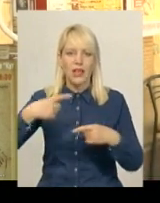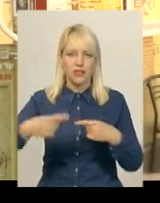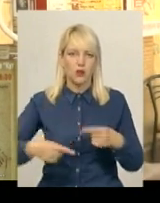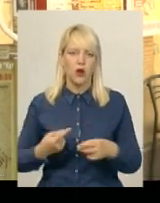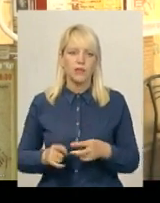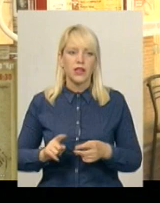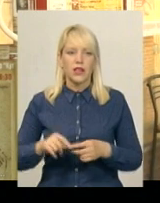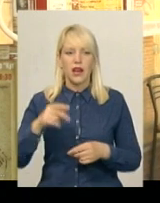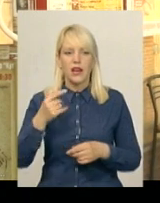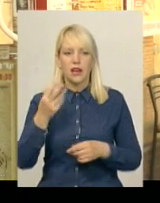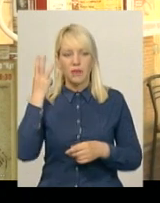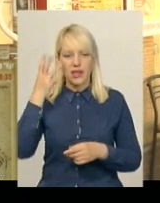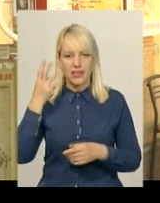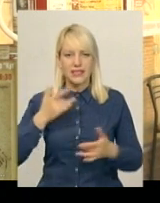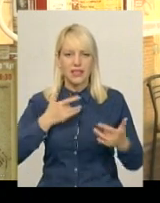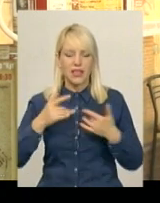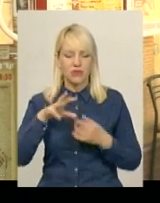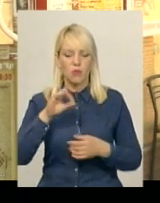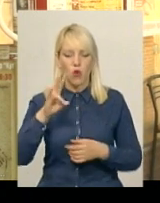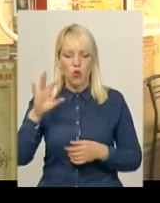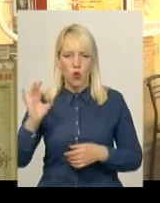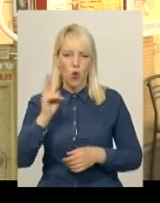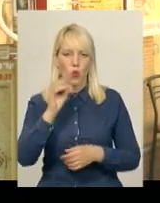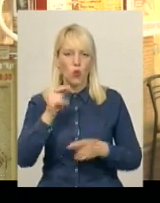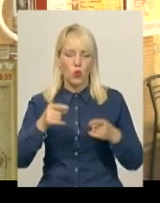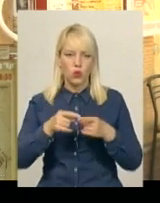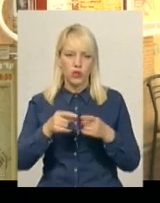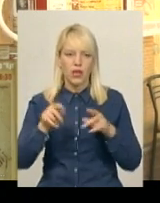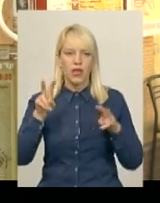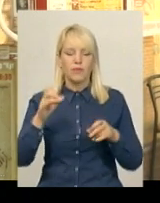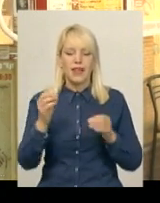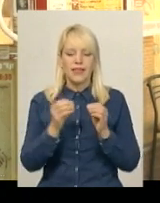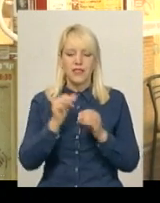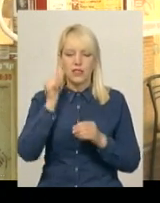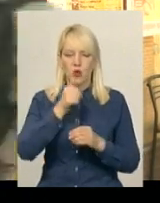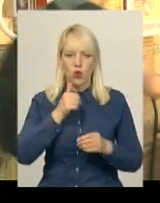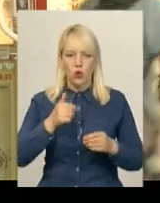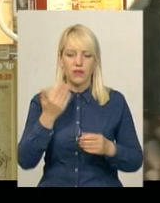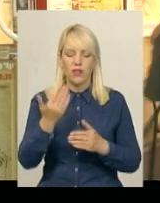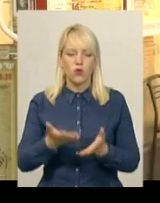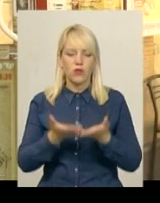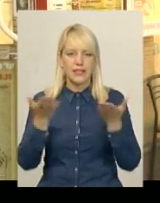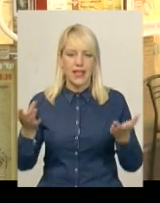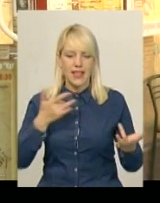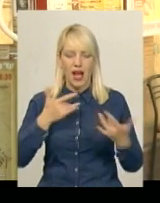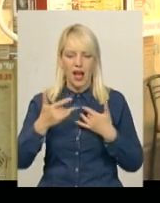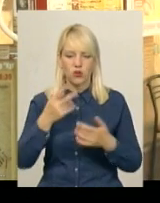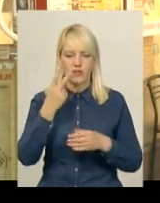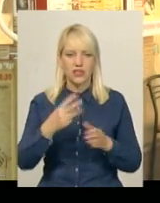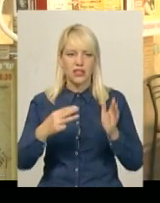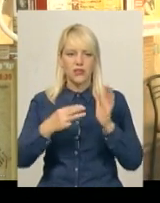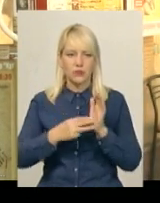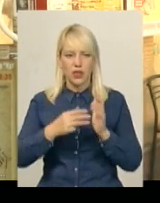став Хмельницький монотеатр «Кут». За 10 років на його сцені актори з 27 країн світу показали